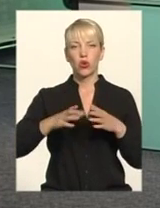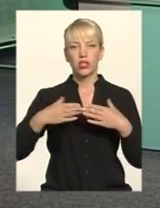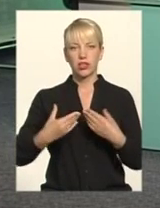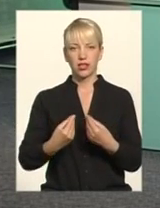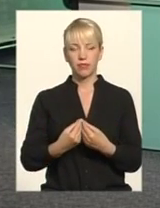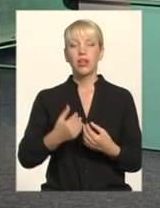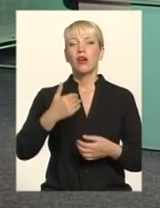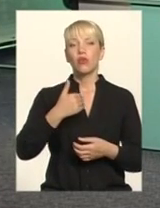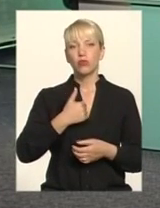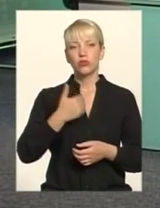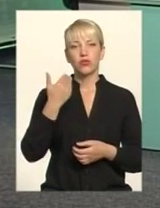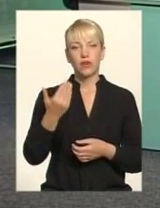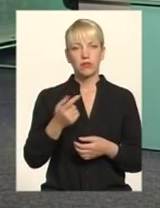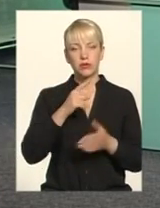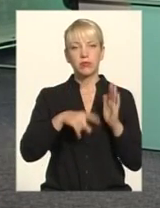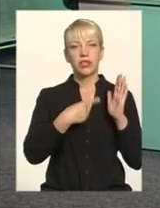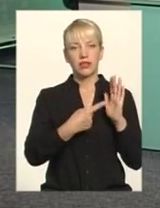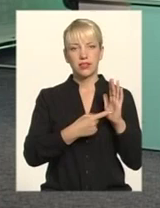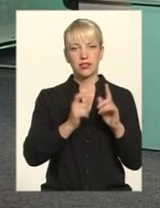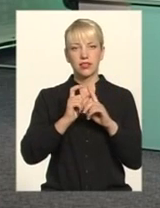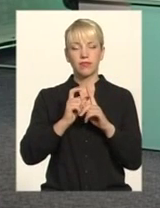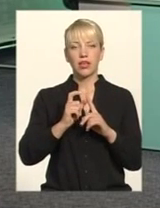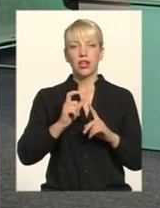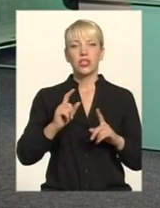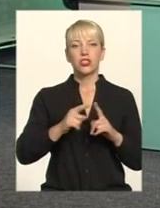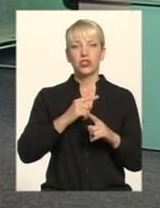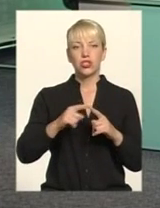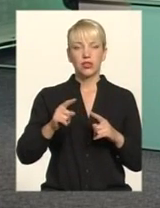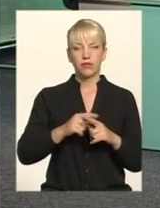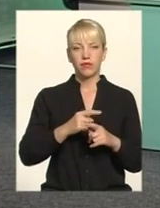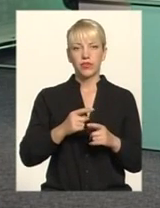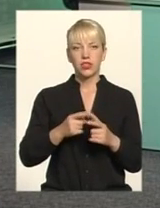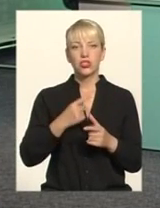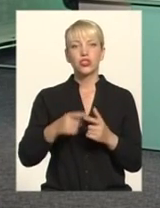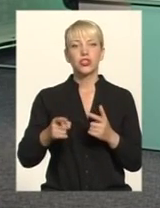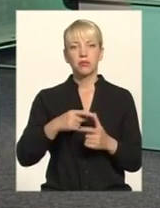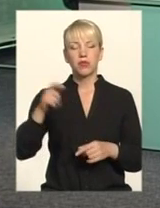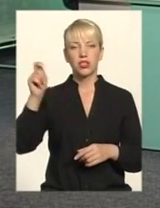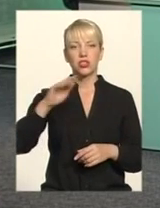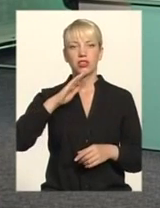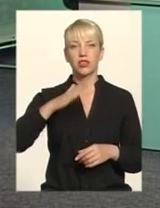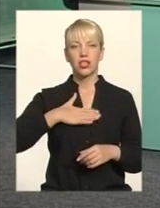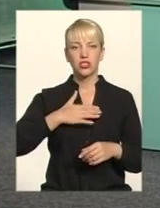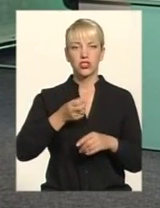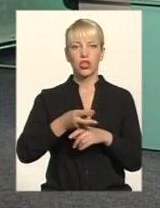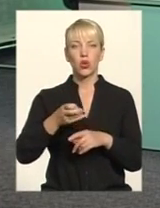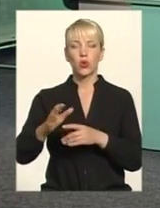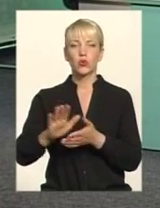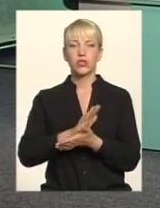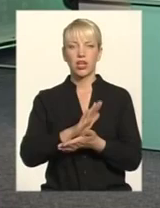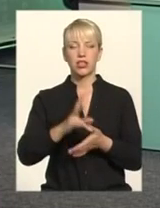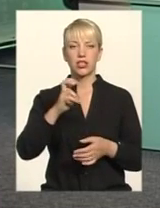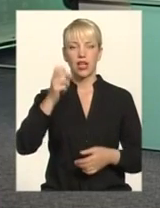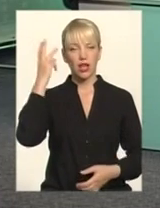насамперед хочу поставити перше питання вам Чи приїжджали наші київські люстратори на Хмельниччину